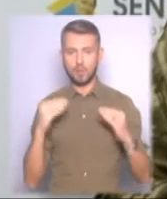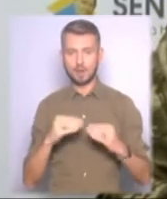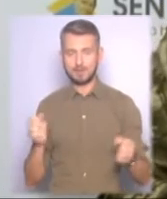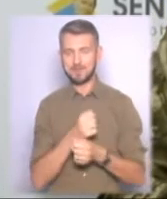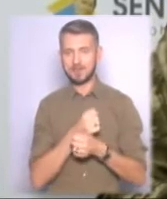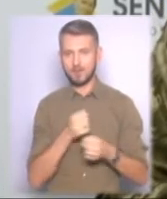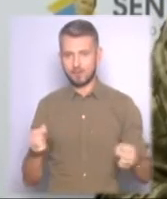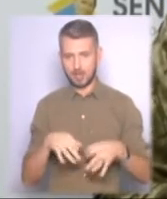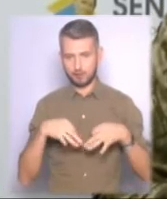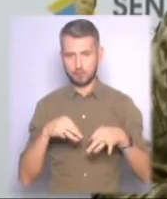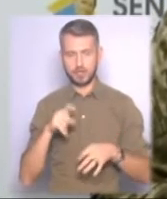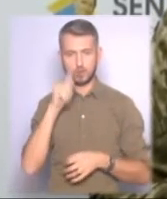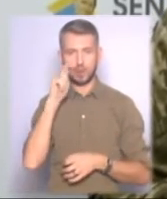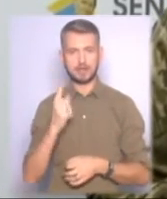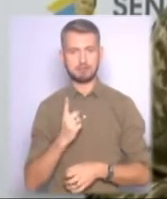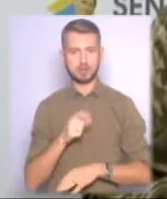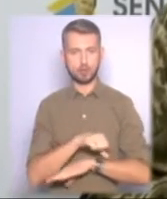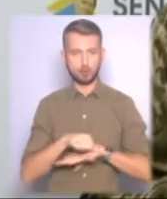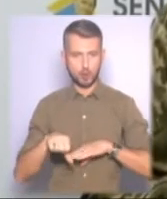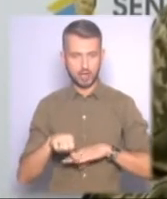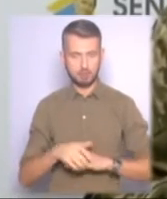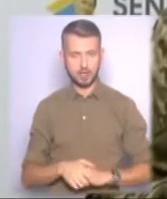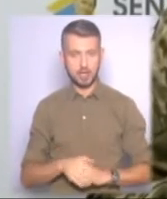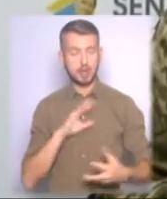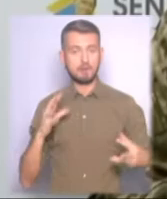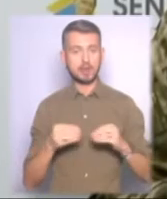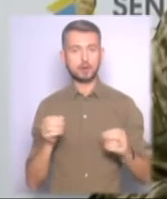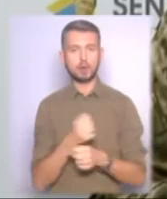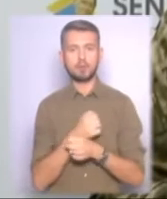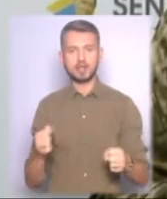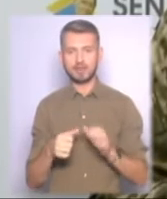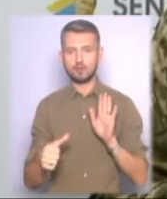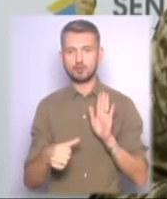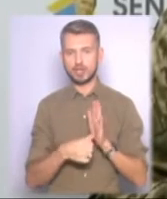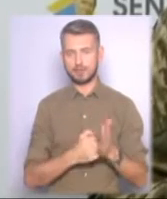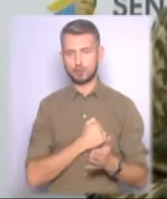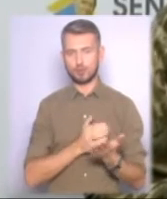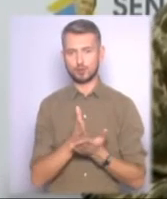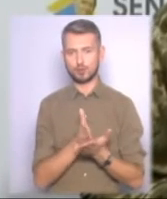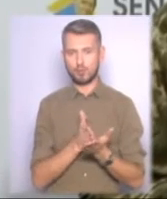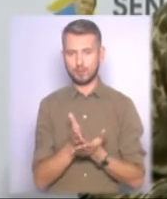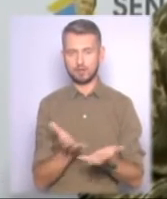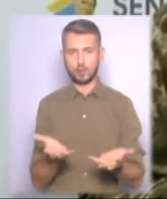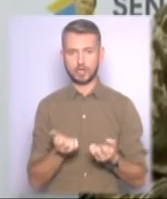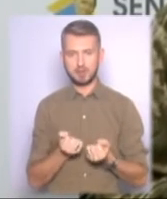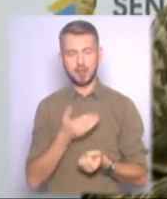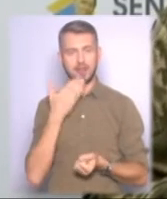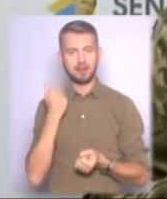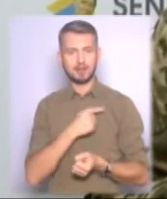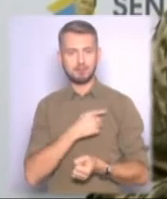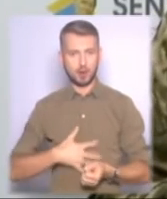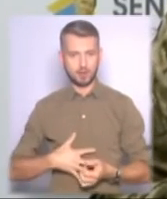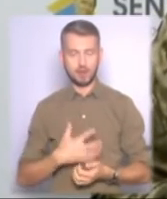автомобіль з українськими прикордонниками. Наслідок підриву 6 військовослужбовців отримали легкі поранення,